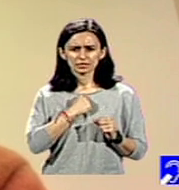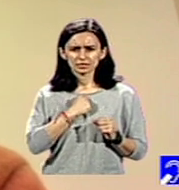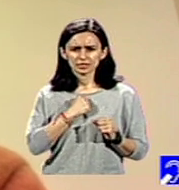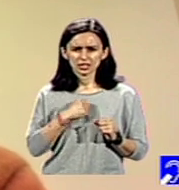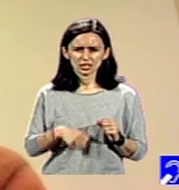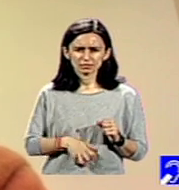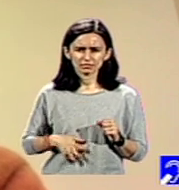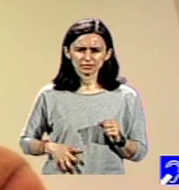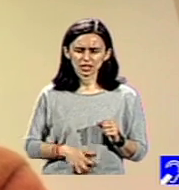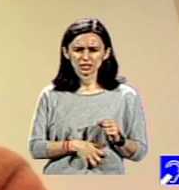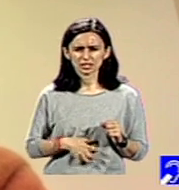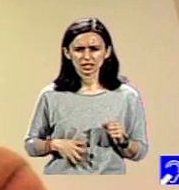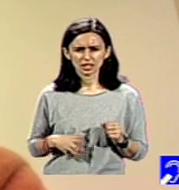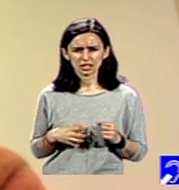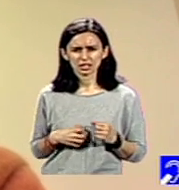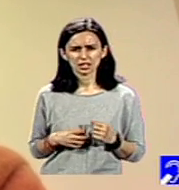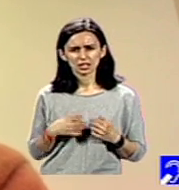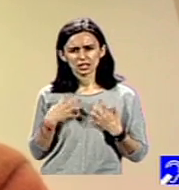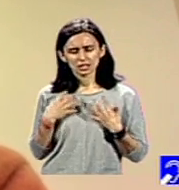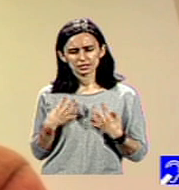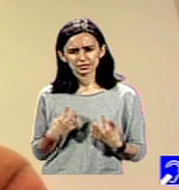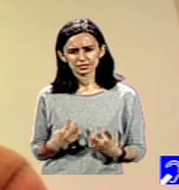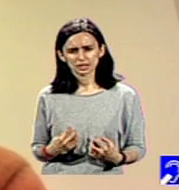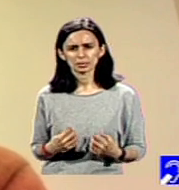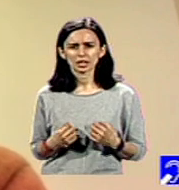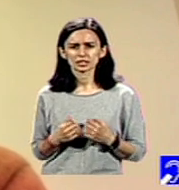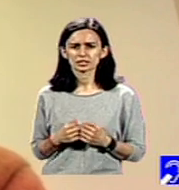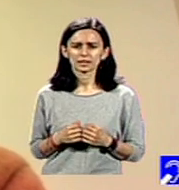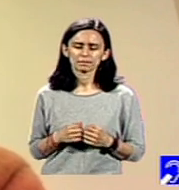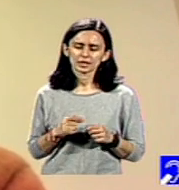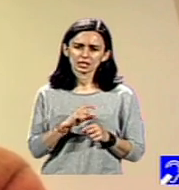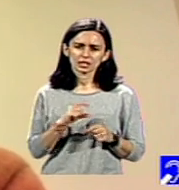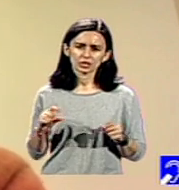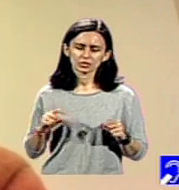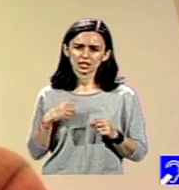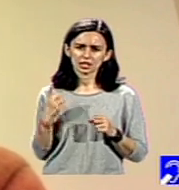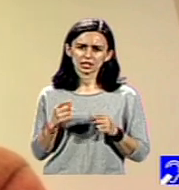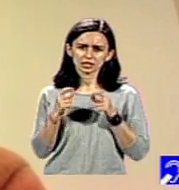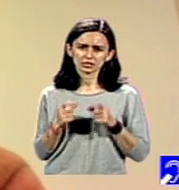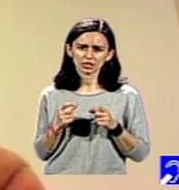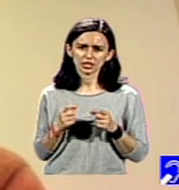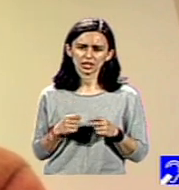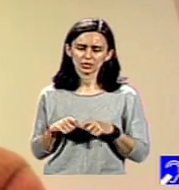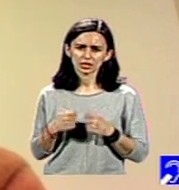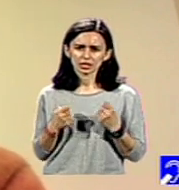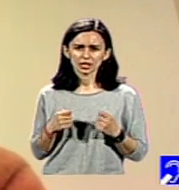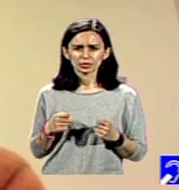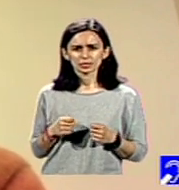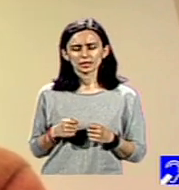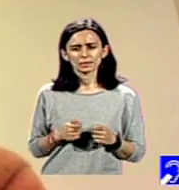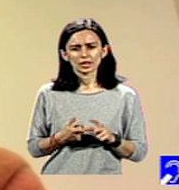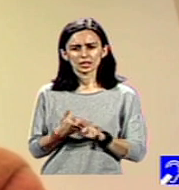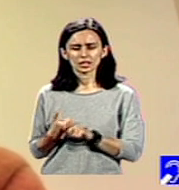depresie datorită izolării, rupând legătura cu centrele de zi pe perioada stării de